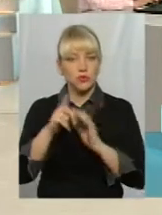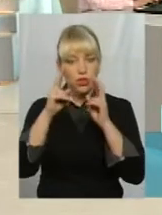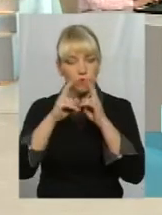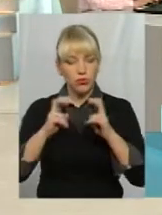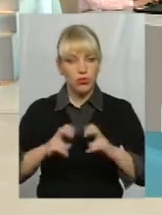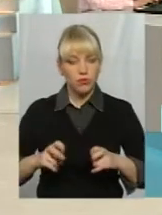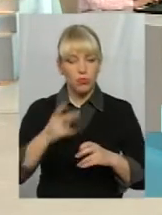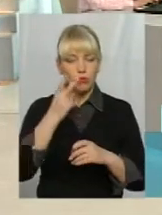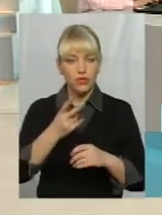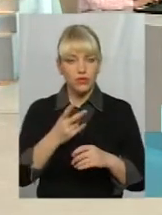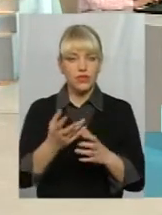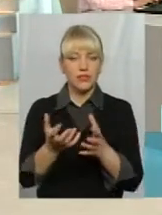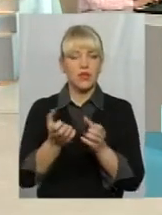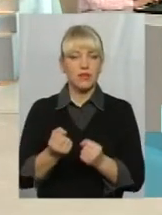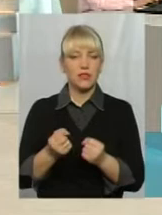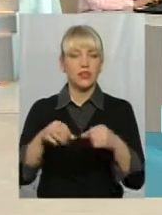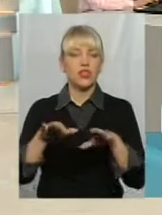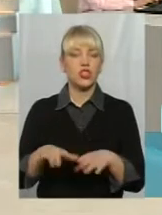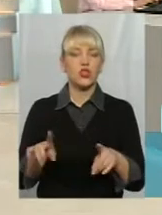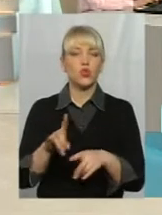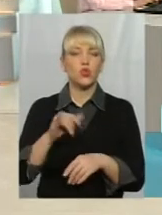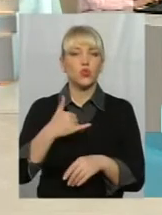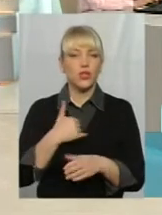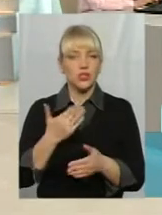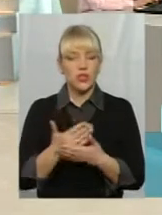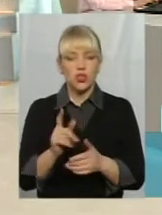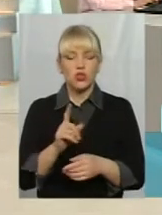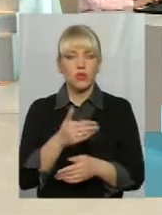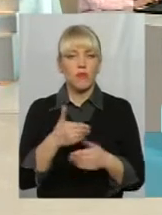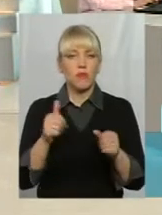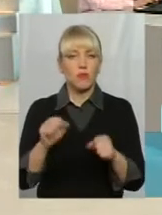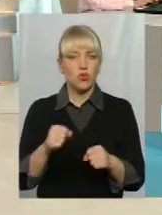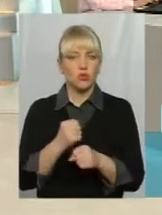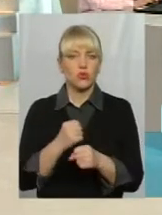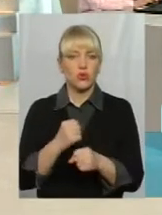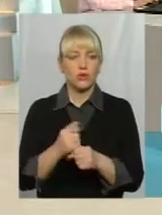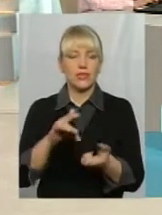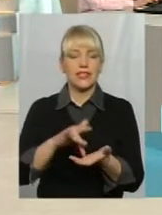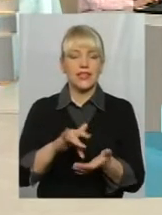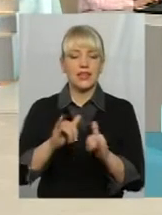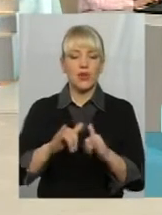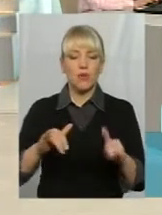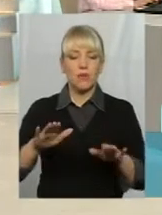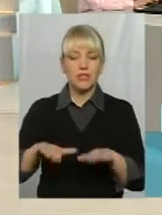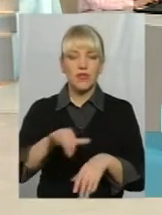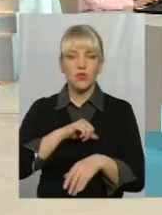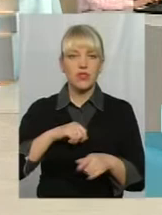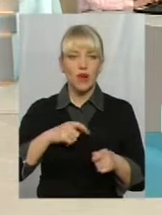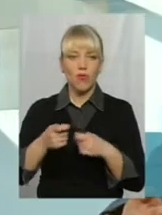подивитися і прийняти рішення. А що в нас є? А що ми можемо зробити? От насправді, Центр розвитку місцевого самоврядування, ми